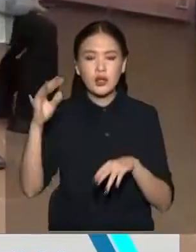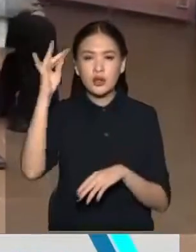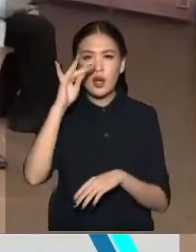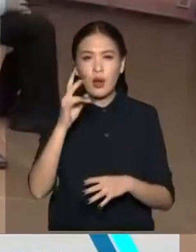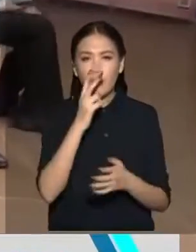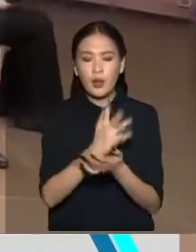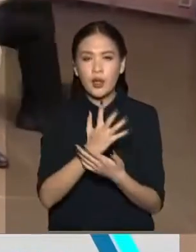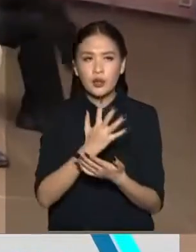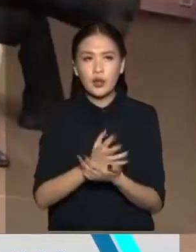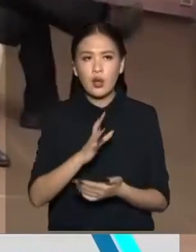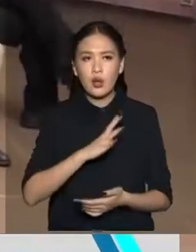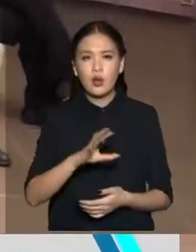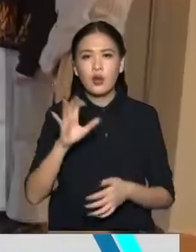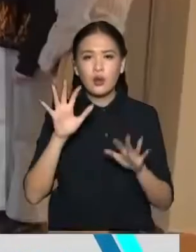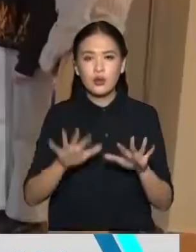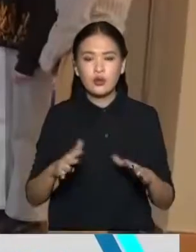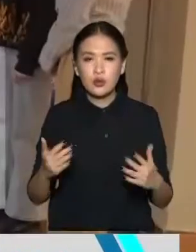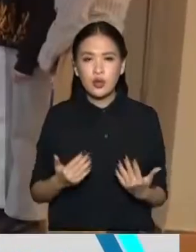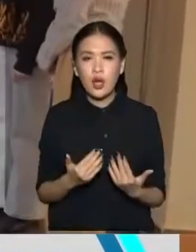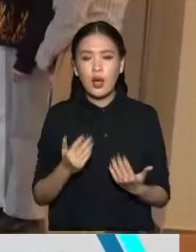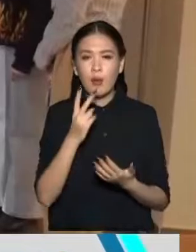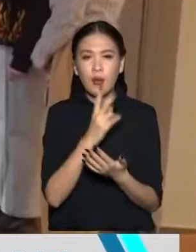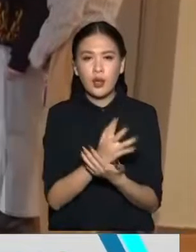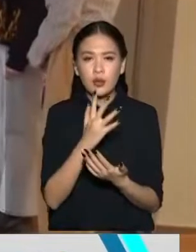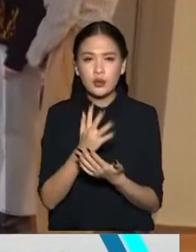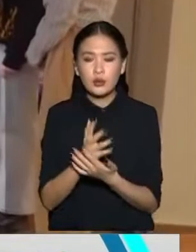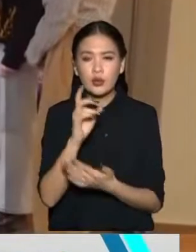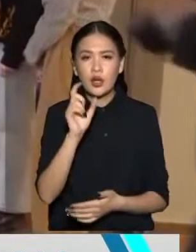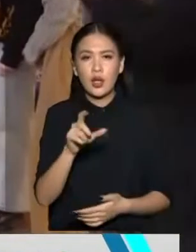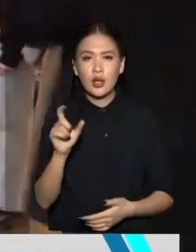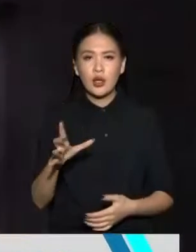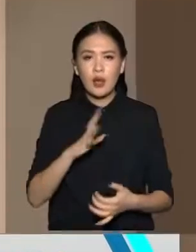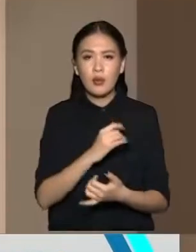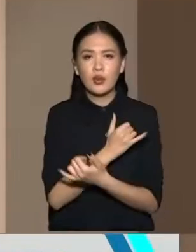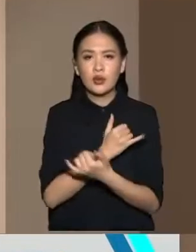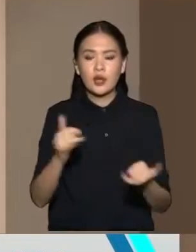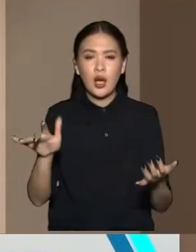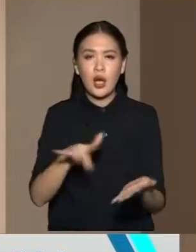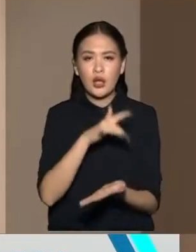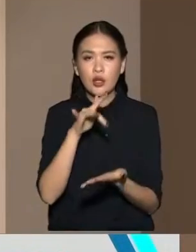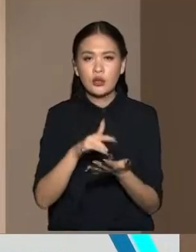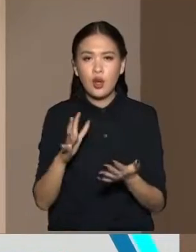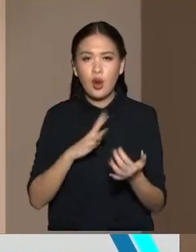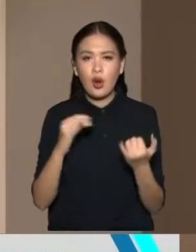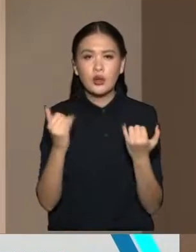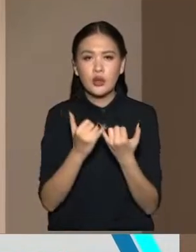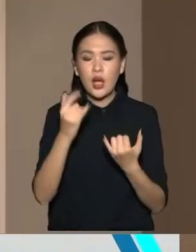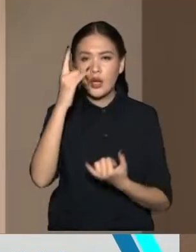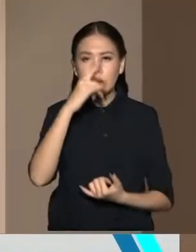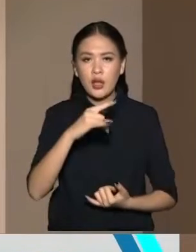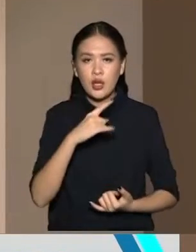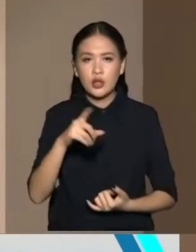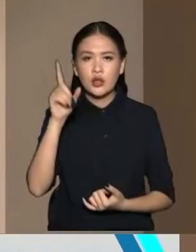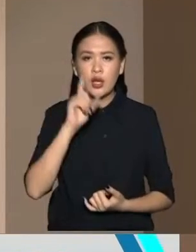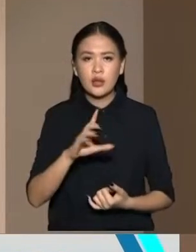насиқаттайтын отандық туындылар талғанпаз көрірменге тарту етілді. Қала тұрғындармен қонақтара Қазақстан жайлы